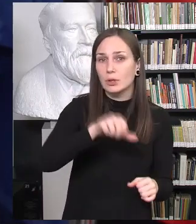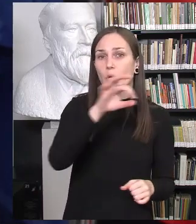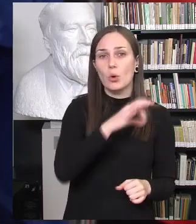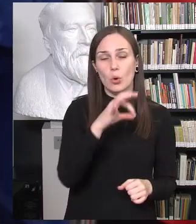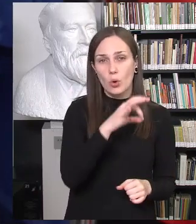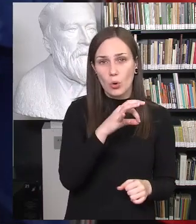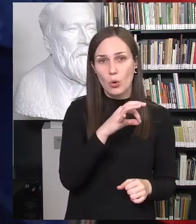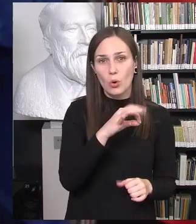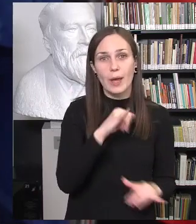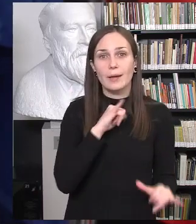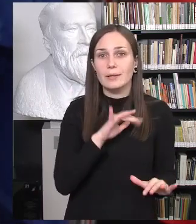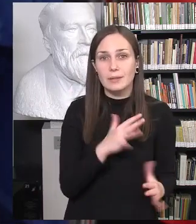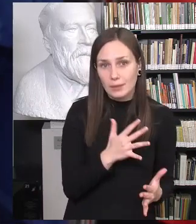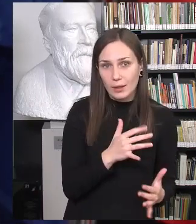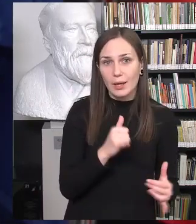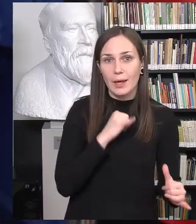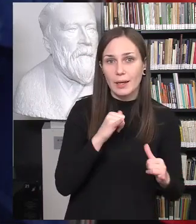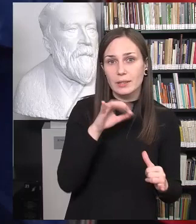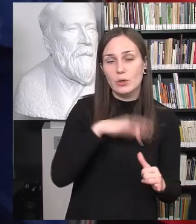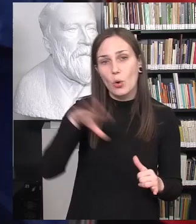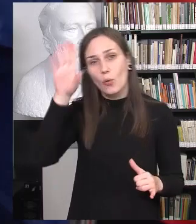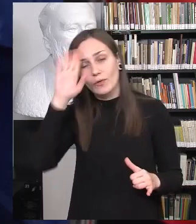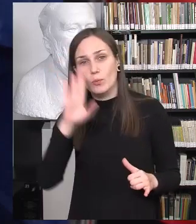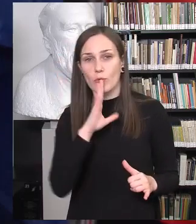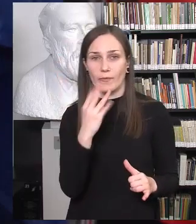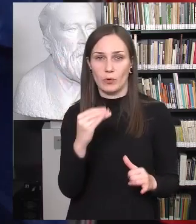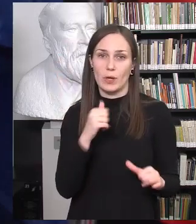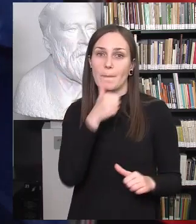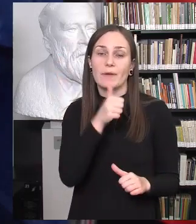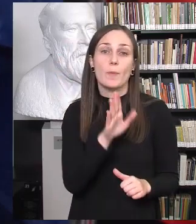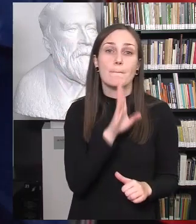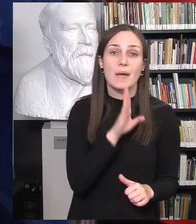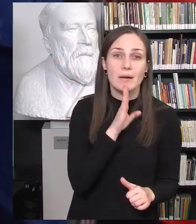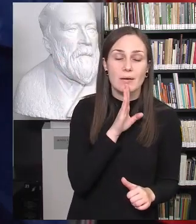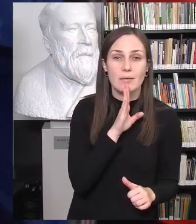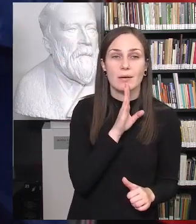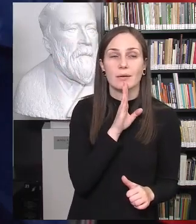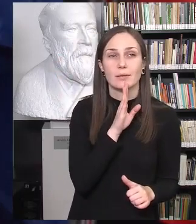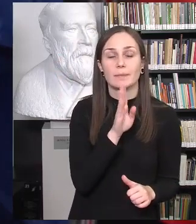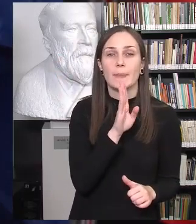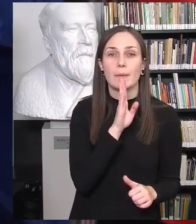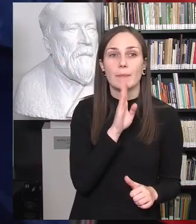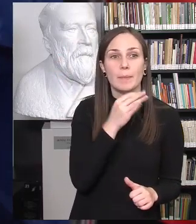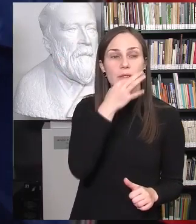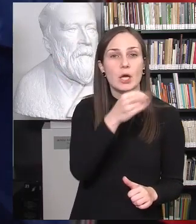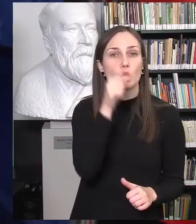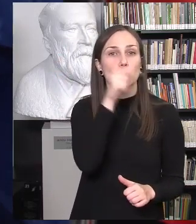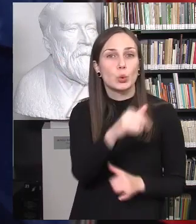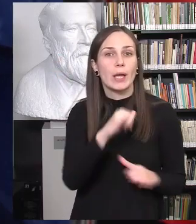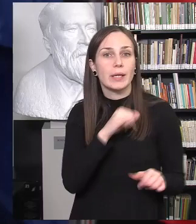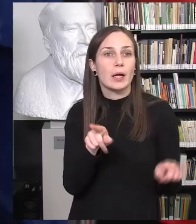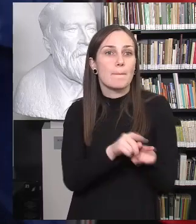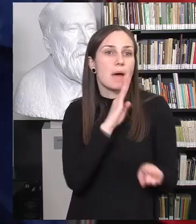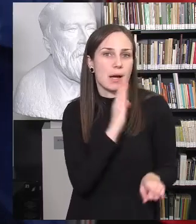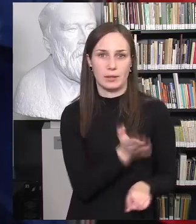elgėsio, kuris neatitinka lyčių vaidmenų stereotipų. Tai yra, pavyzdžiui, mergaitėms, koks nors pasakymas, kad tu elgėsi